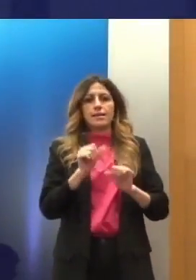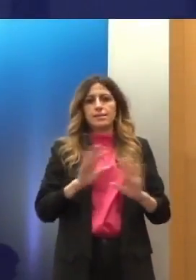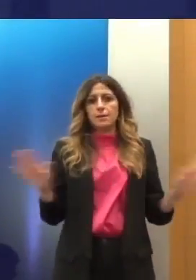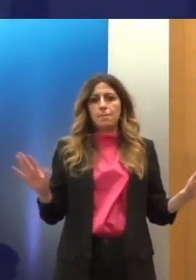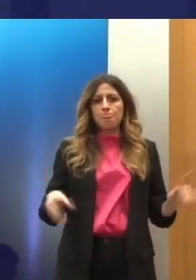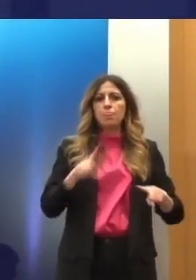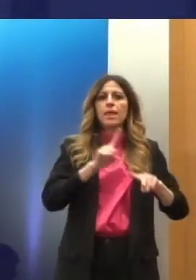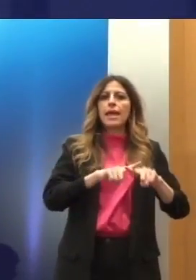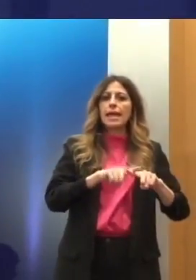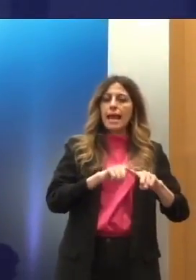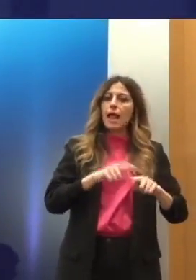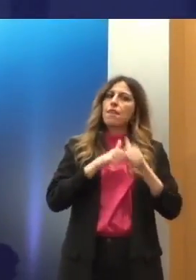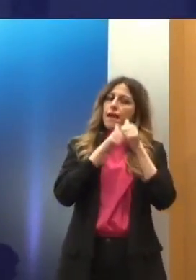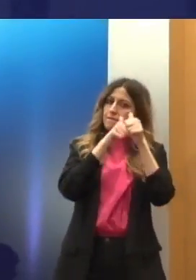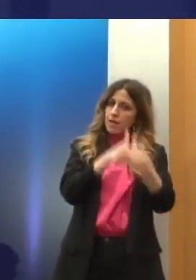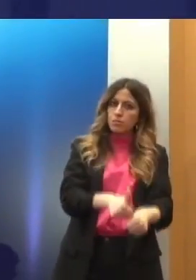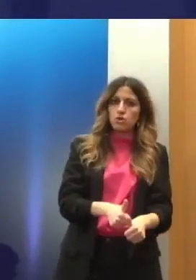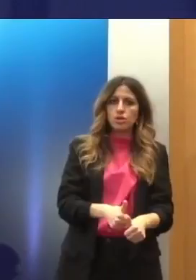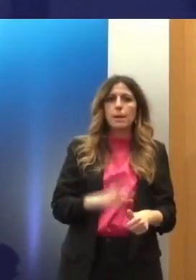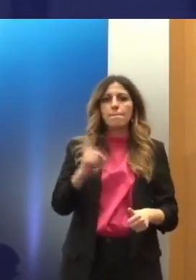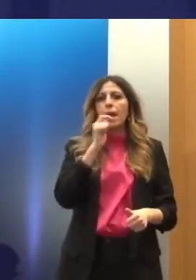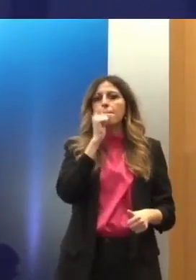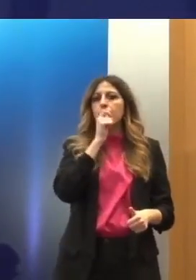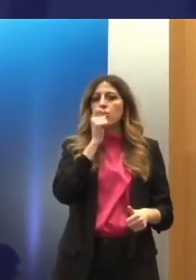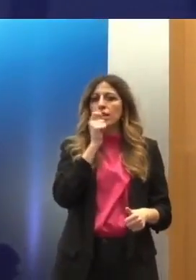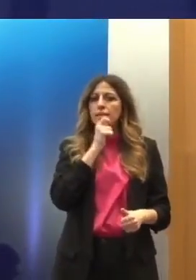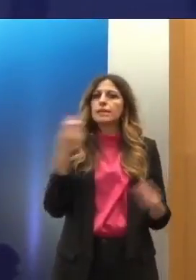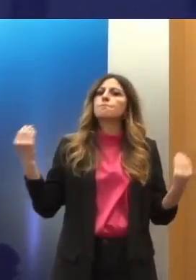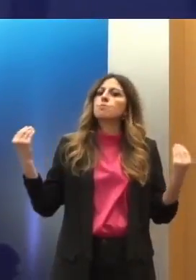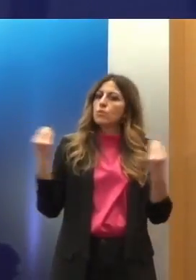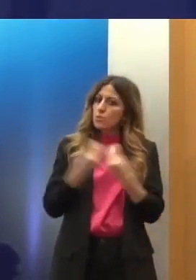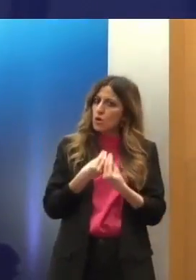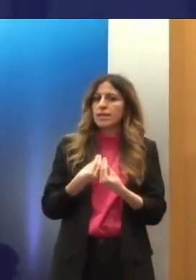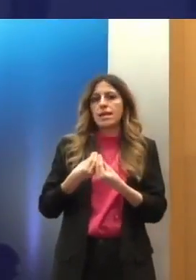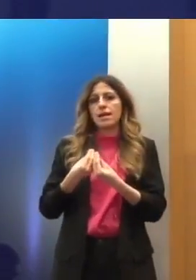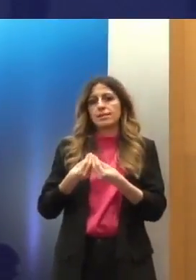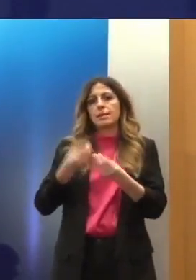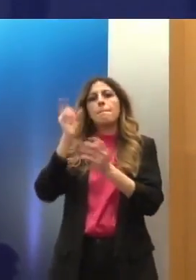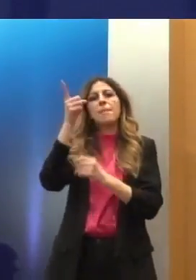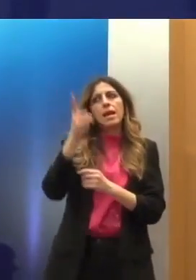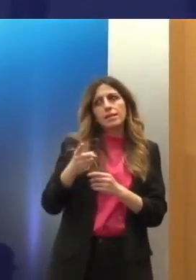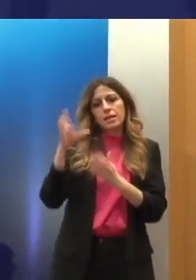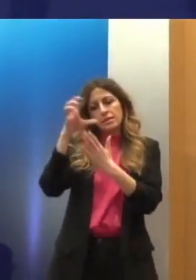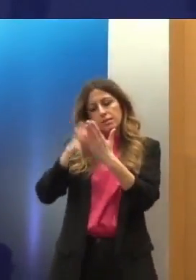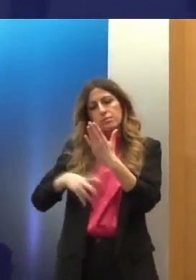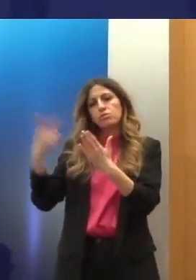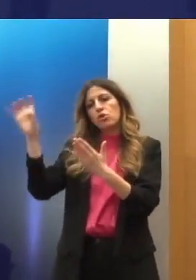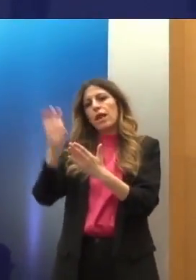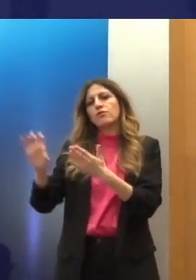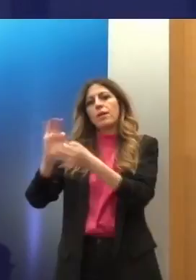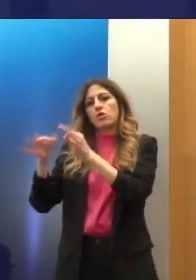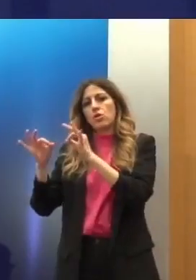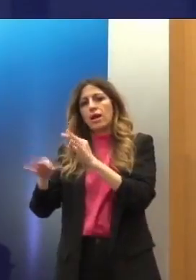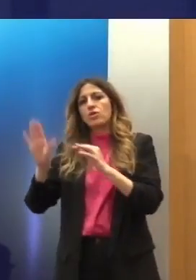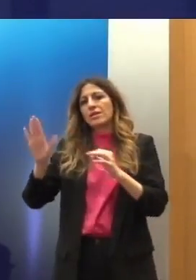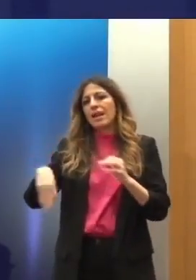εφαρμόζει μια πολιτική σύμφωνη με τις συστάσεις των ευρωπαϊκών οργάνων. Σημειώνεται στην τελευταία έκθεση, θα σας τα